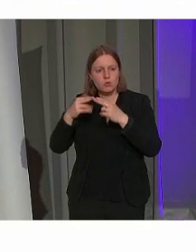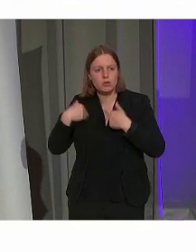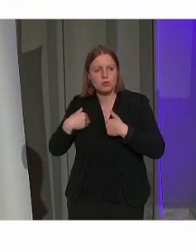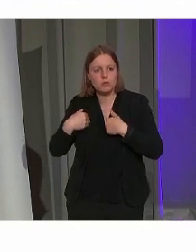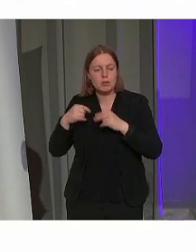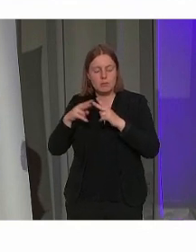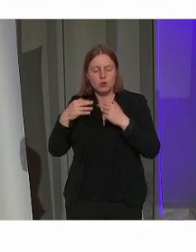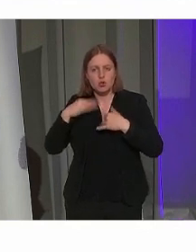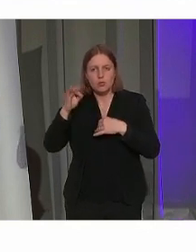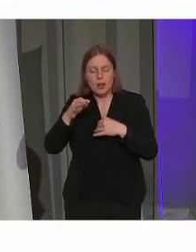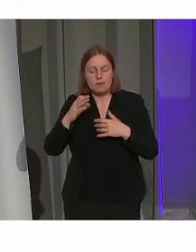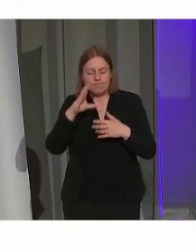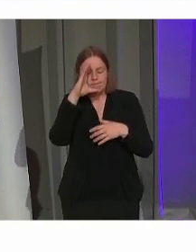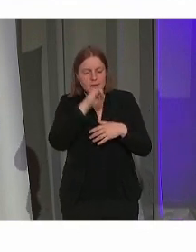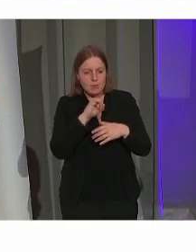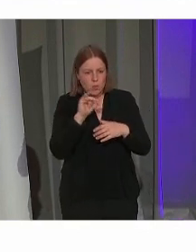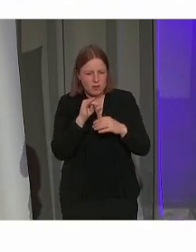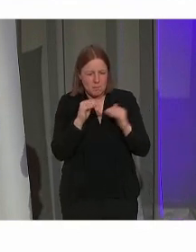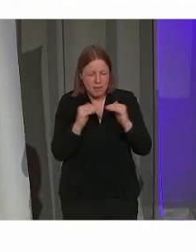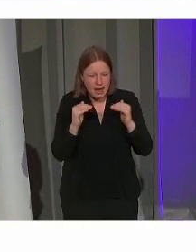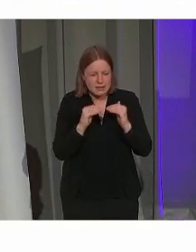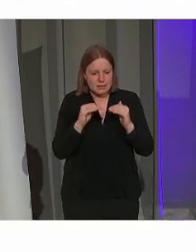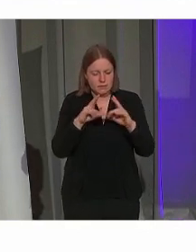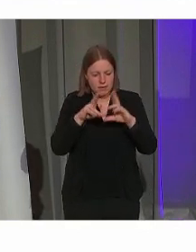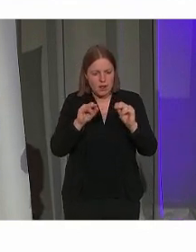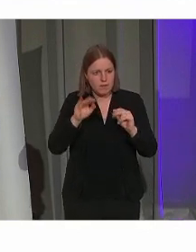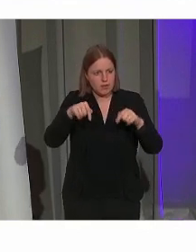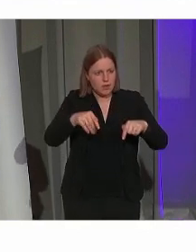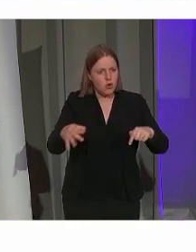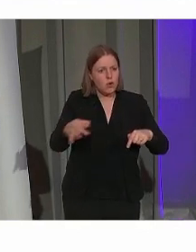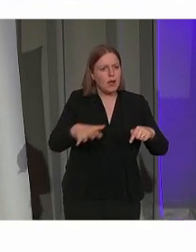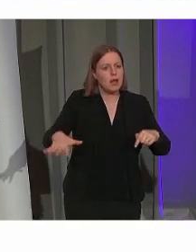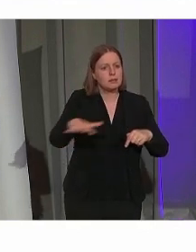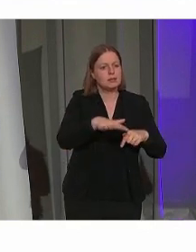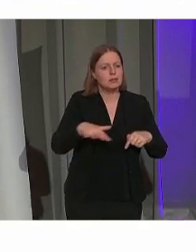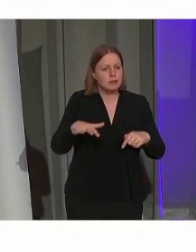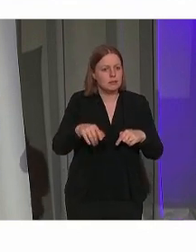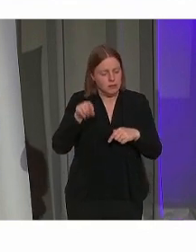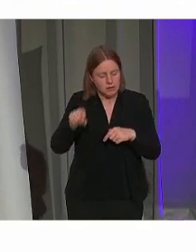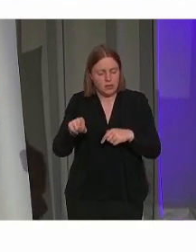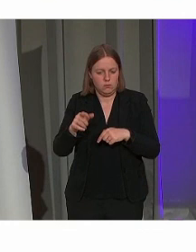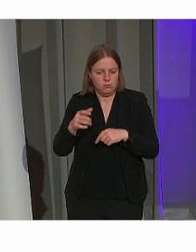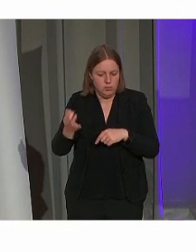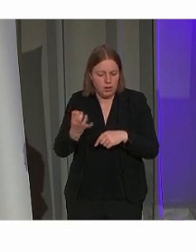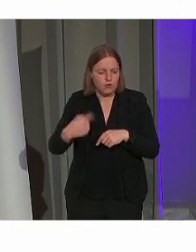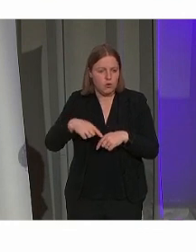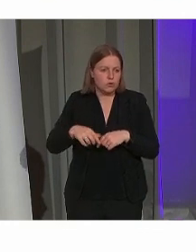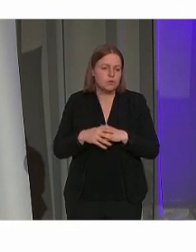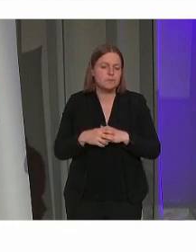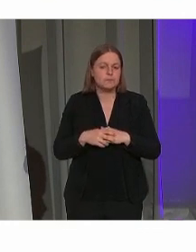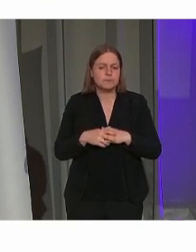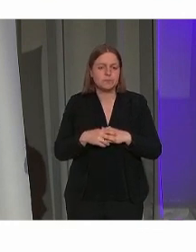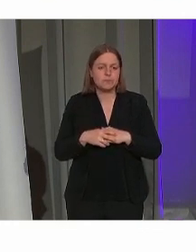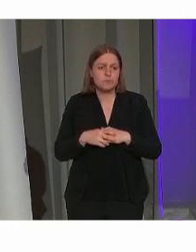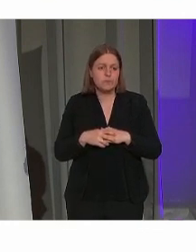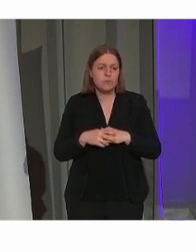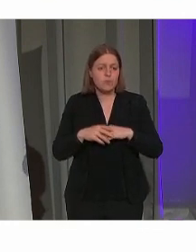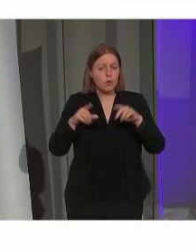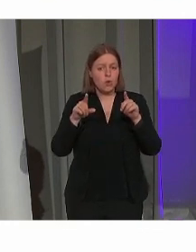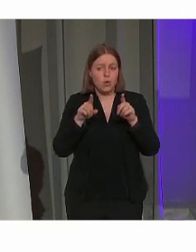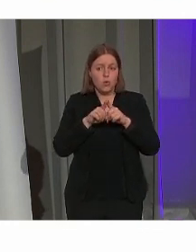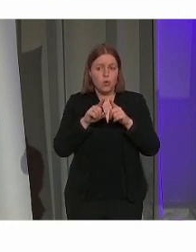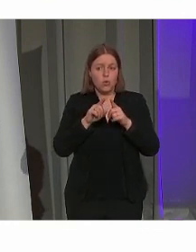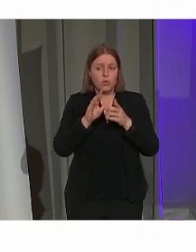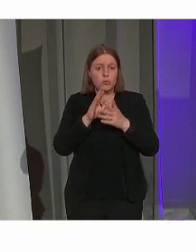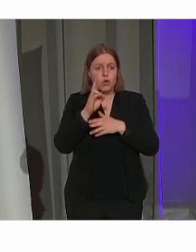en de ziel van de plek wel kunnen ervaren. Dat we daar absoluut niet op gaan inboeten. Hetzelfde hebben we stukken gedaan